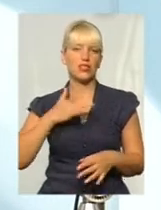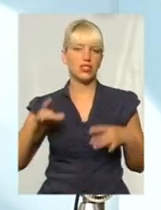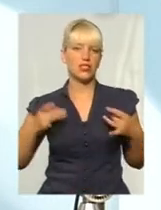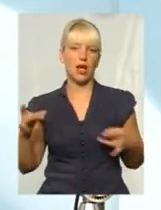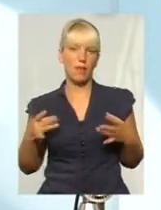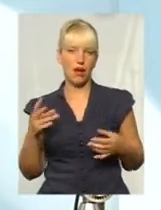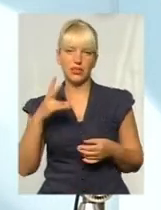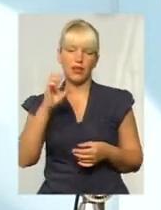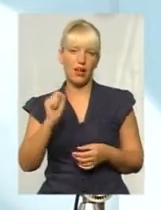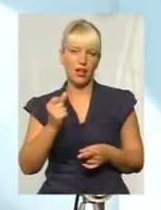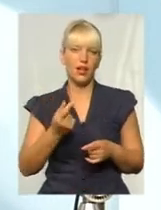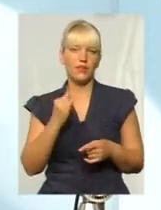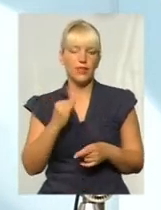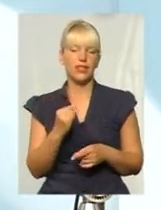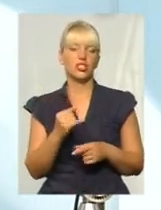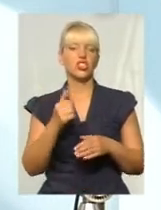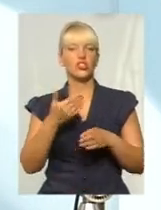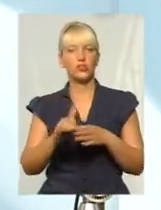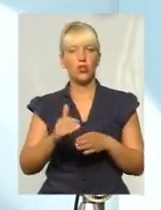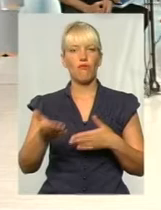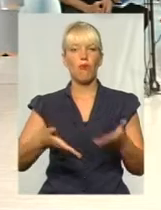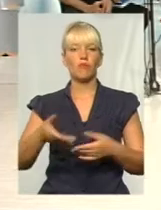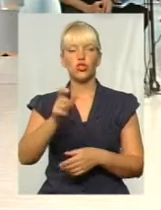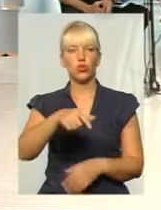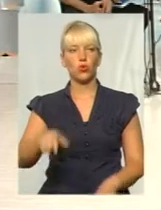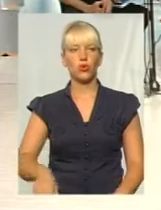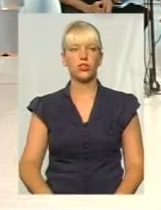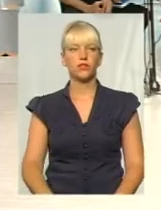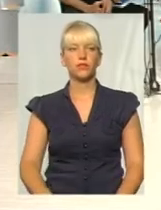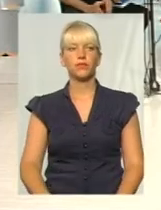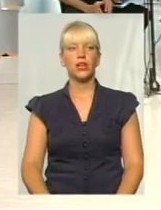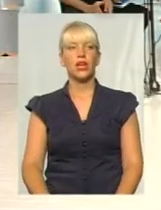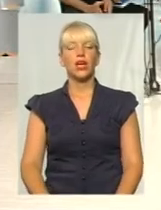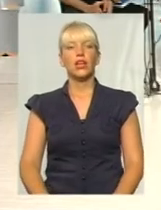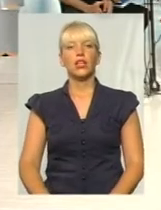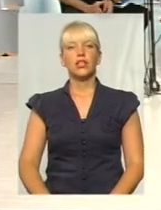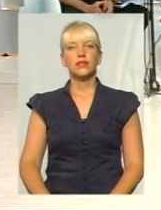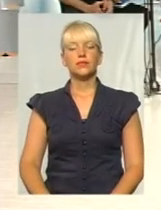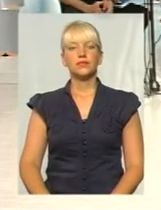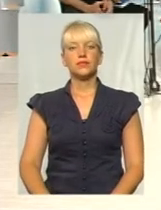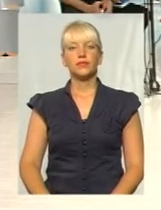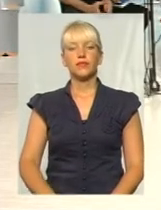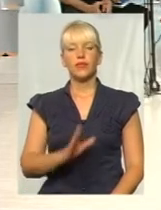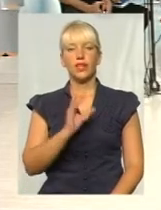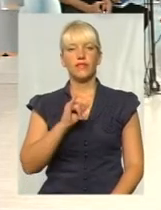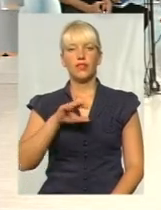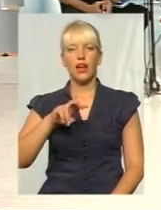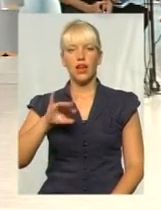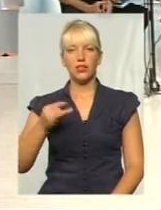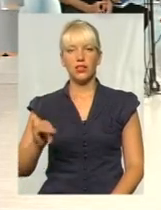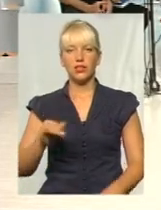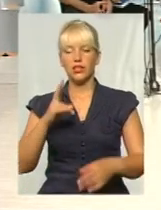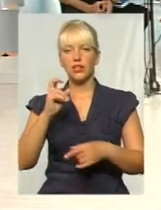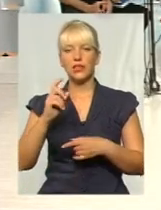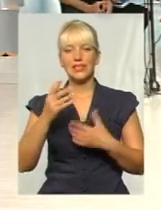а й частково пішоходів. Дякую, пані Катерина, що ви затронули це питання, воно якраз було наступне. Пане Віталій, наскільки